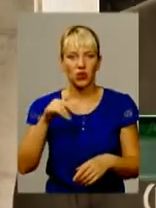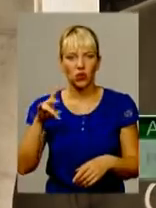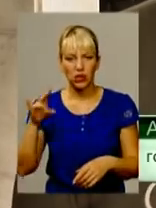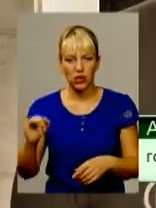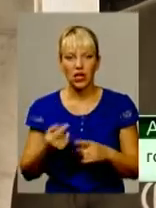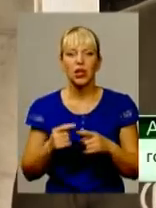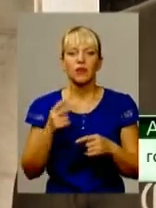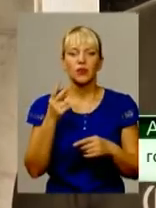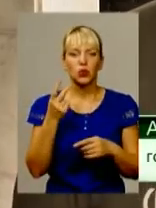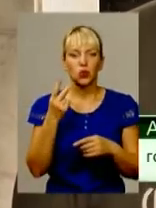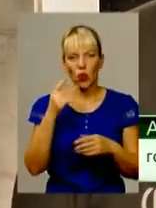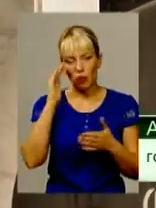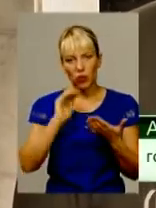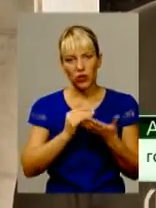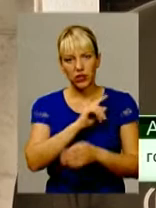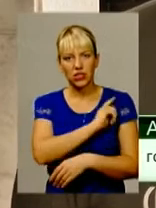– скажімо так,